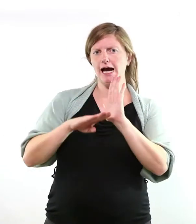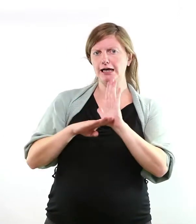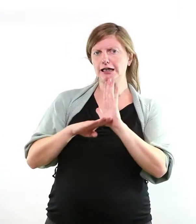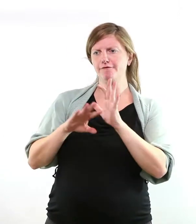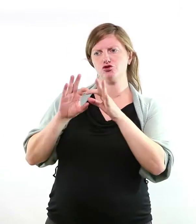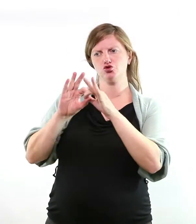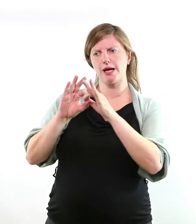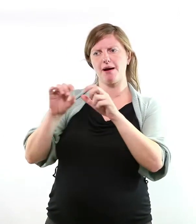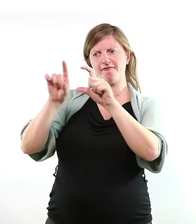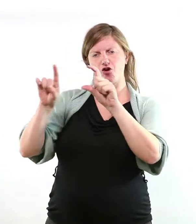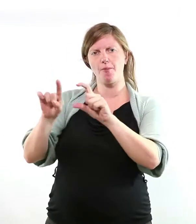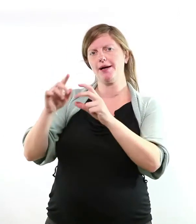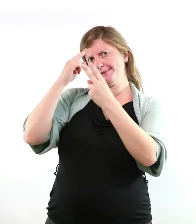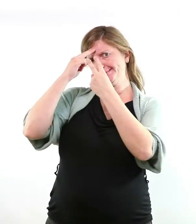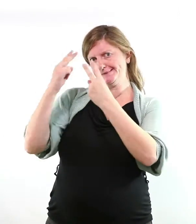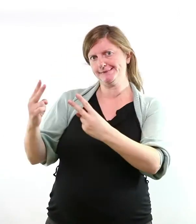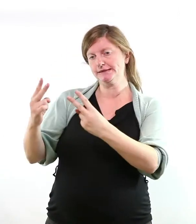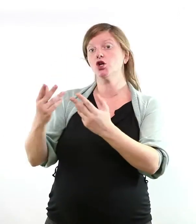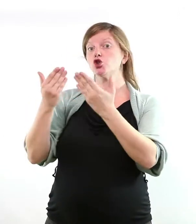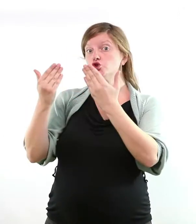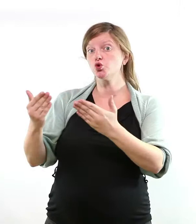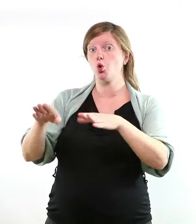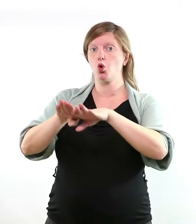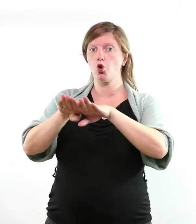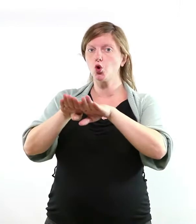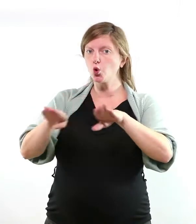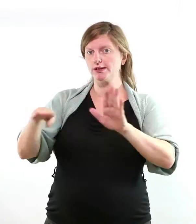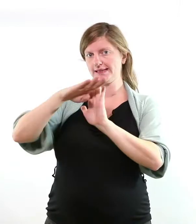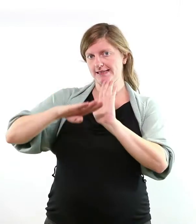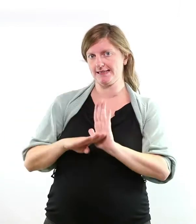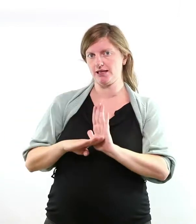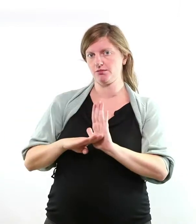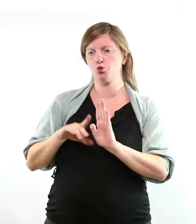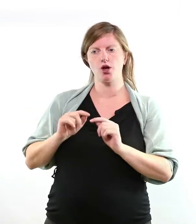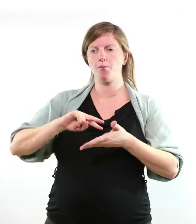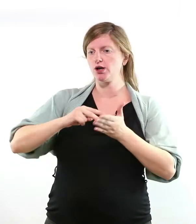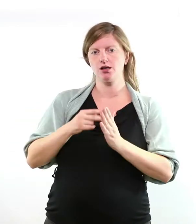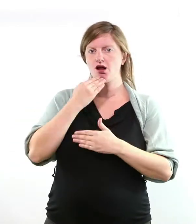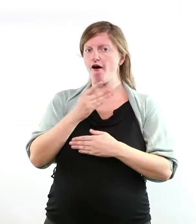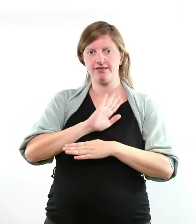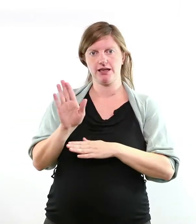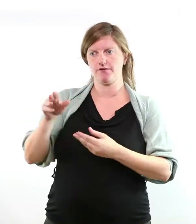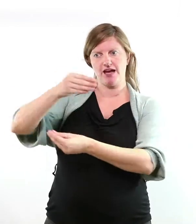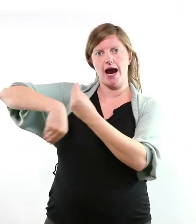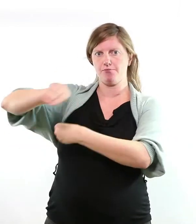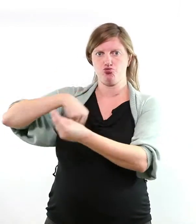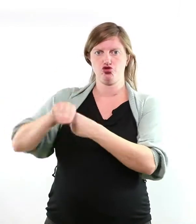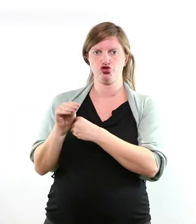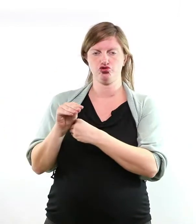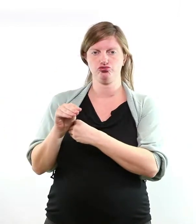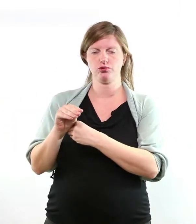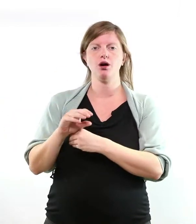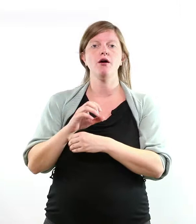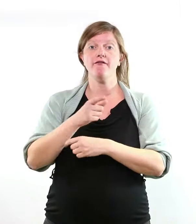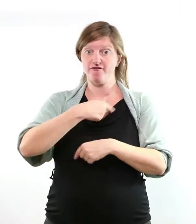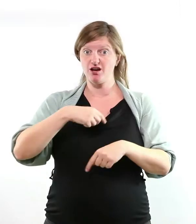festgelegt. Es ist auch gut so, dass sich der Staat nicht in die Lohnfindungsprozesse zum Beispiel einmischt. Auf der anderen Seite wollen